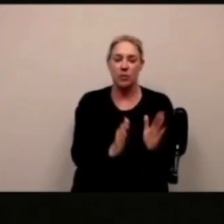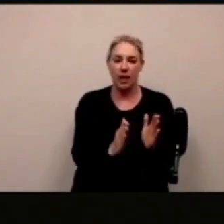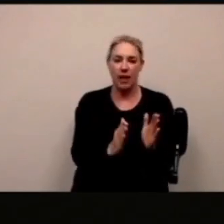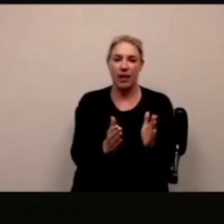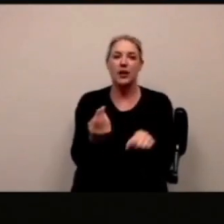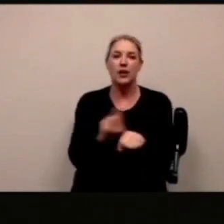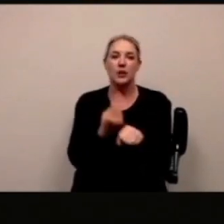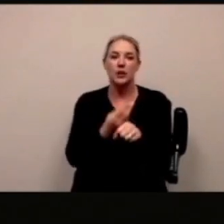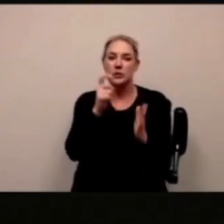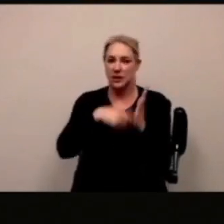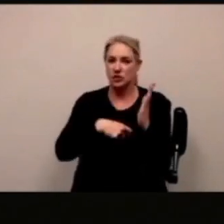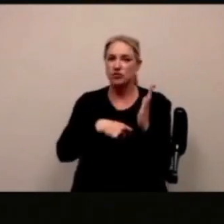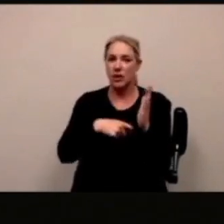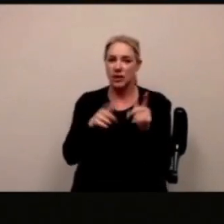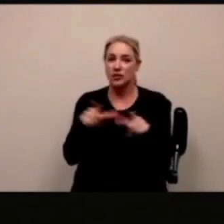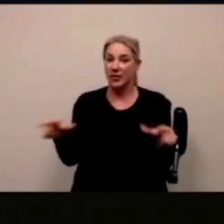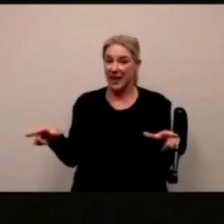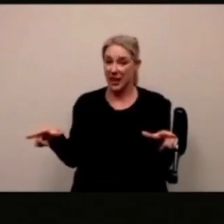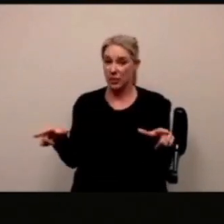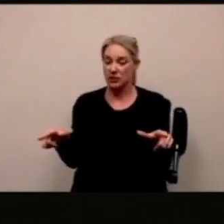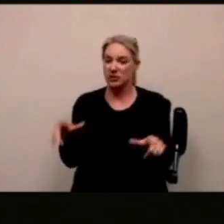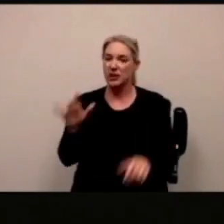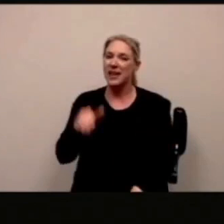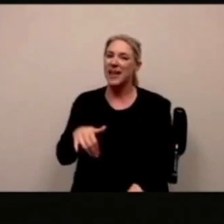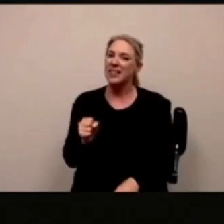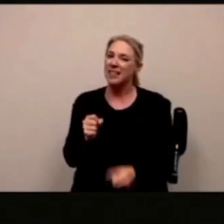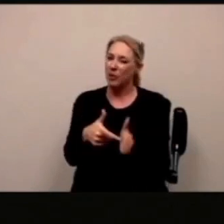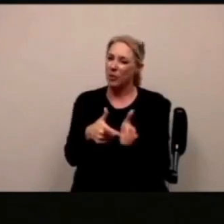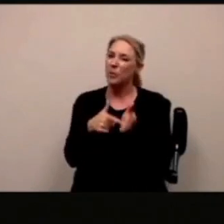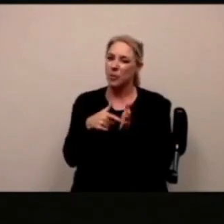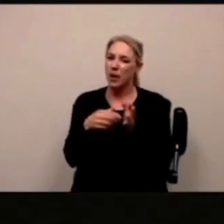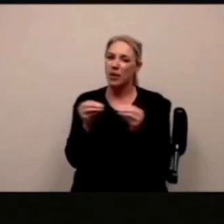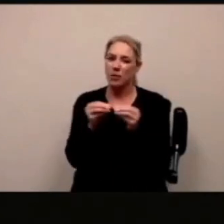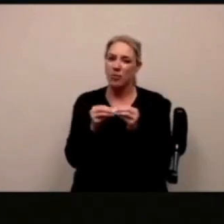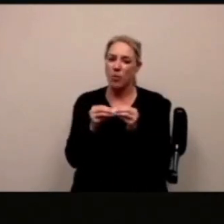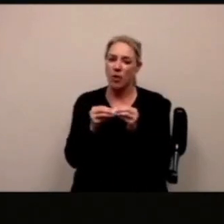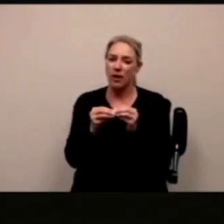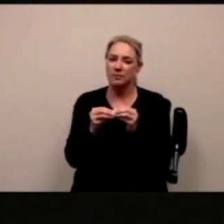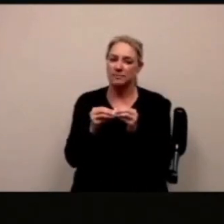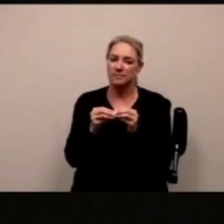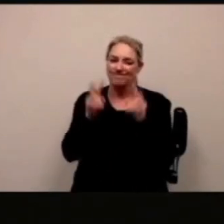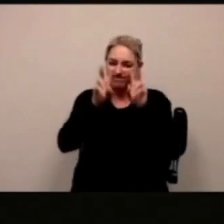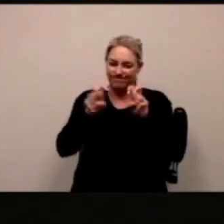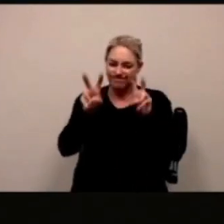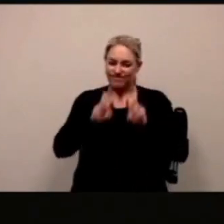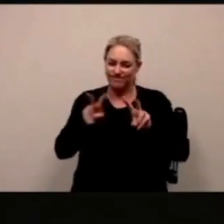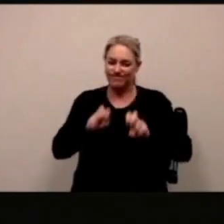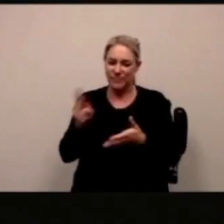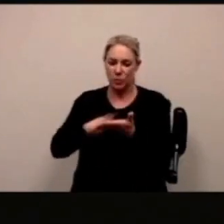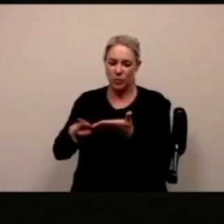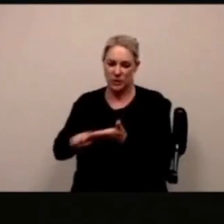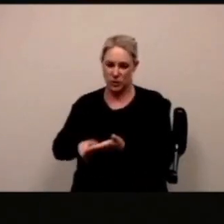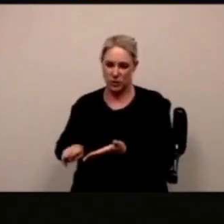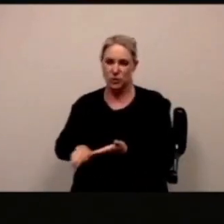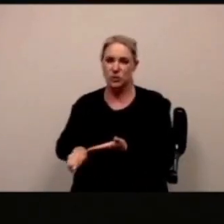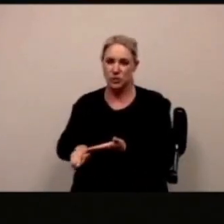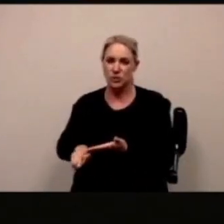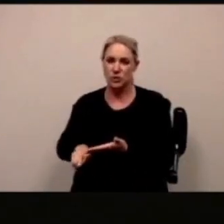se lo possiamo espressare in maniera molto semplice utilizzando il linguaggio di scratch e credo che questo